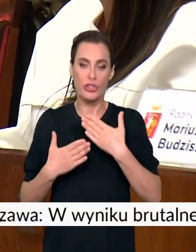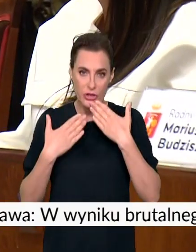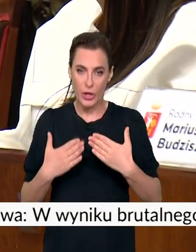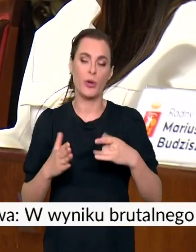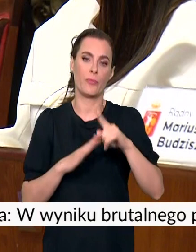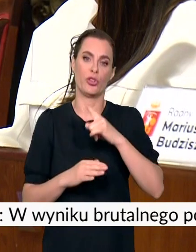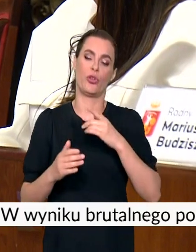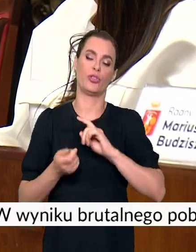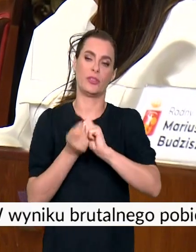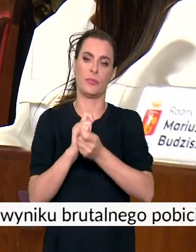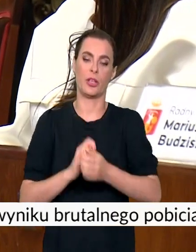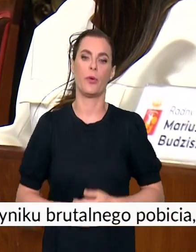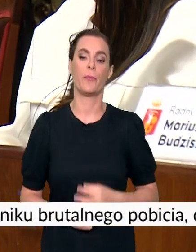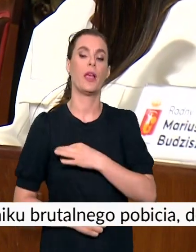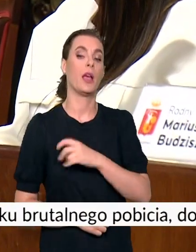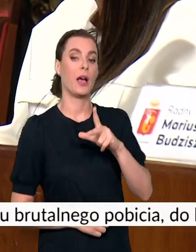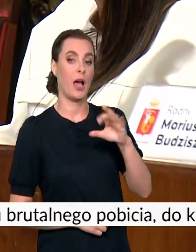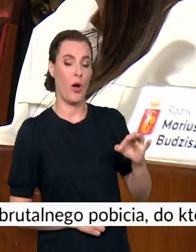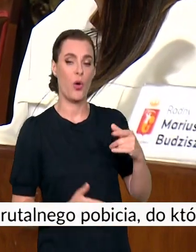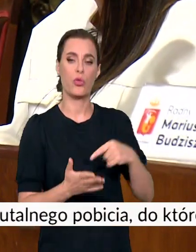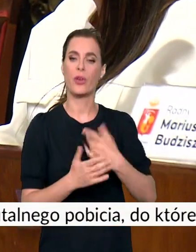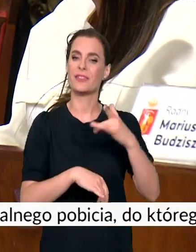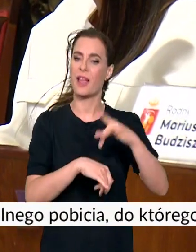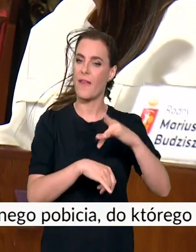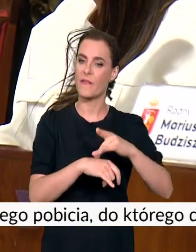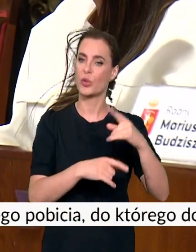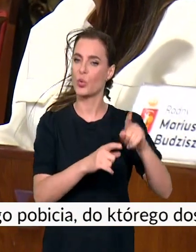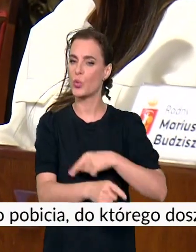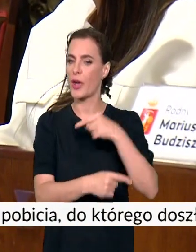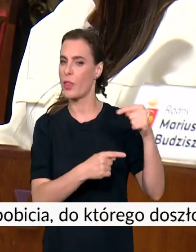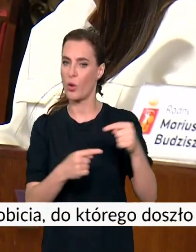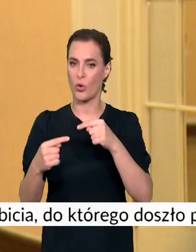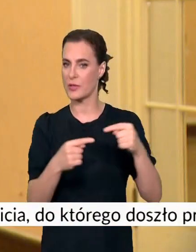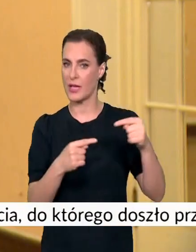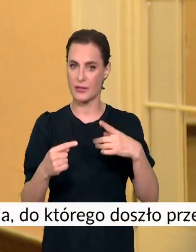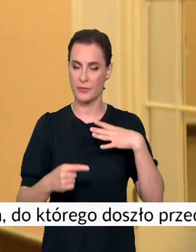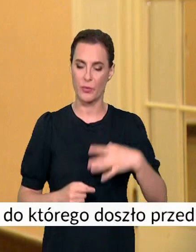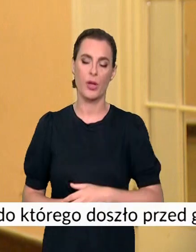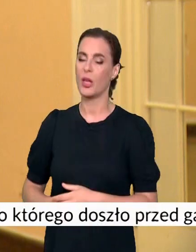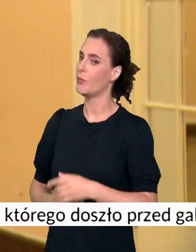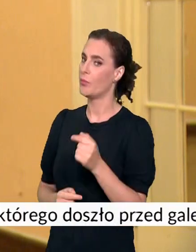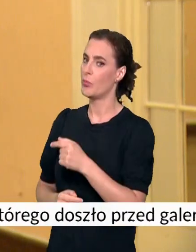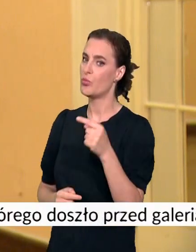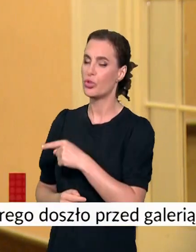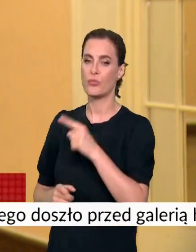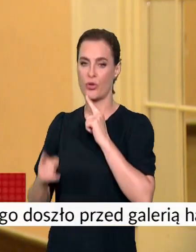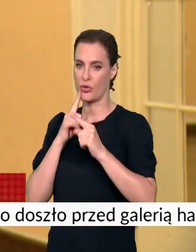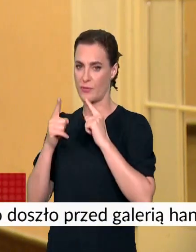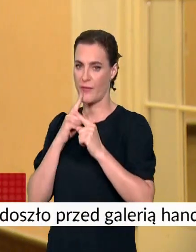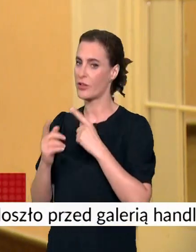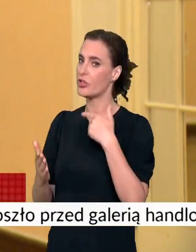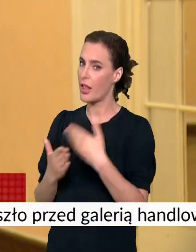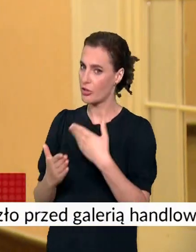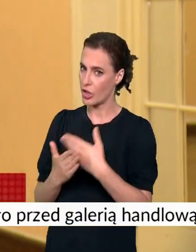Dla koalicji obywatelskiej wynik tego głosowania to efekt długich negocjacji. Musimy rozmawiać, dlatego że